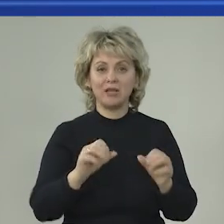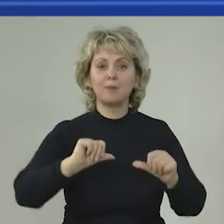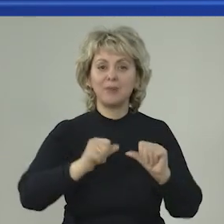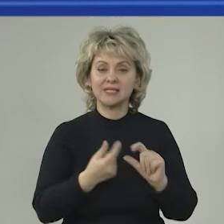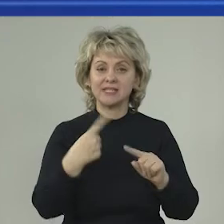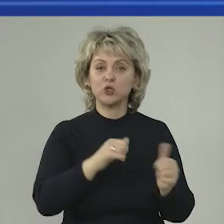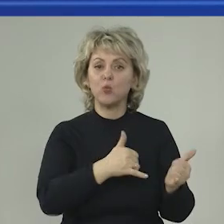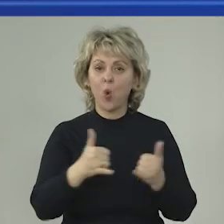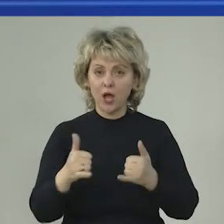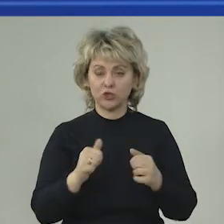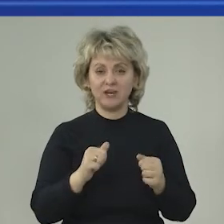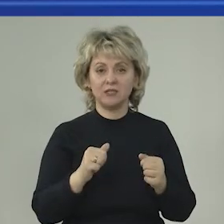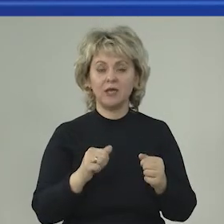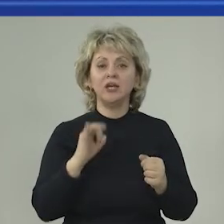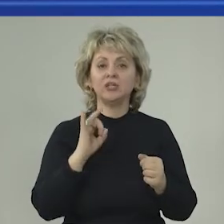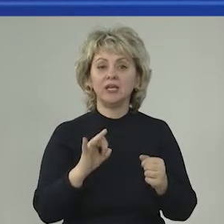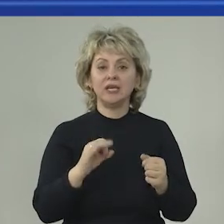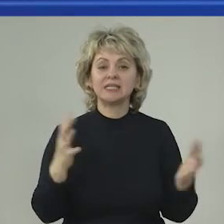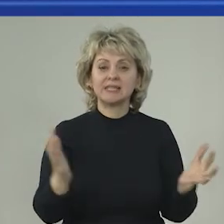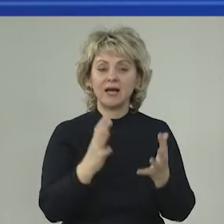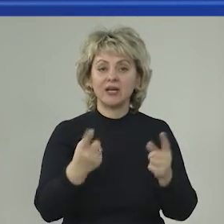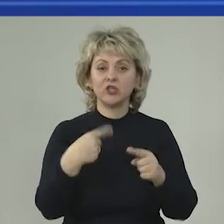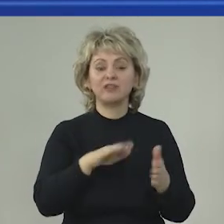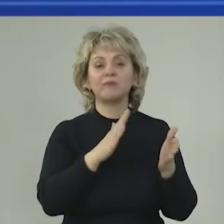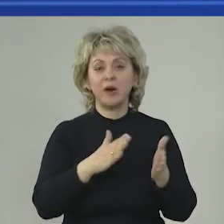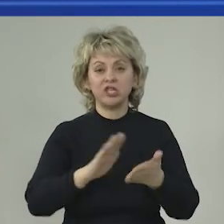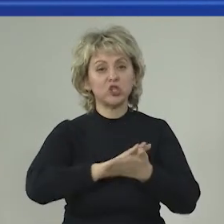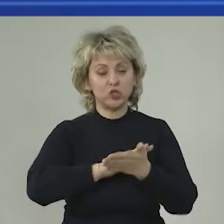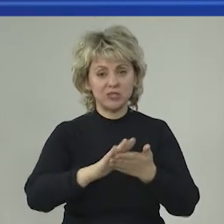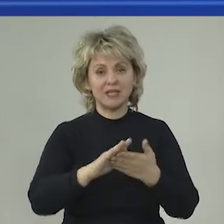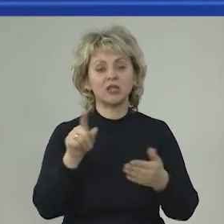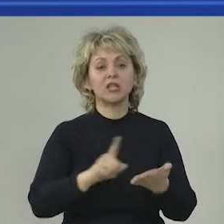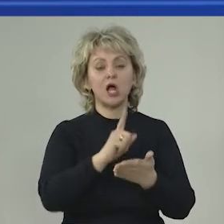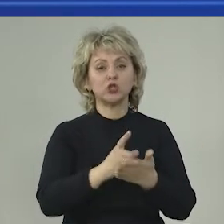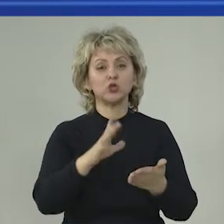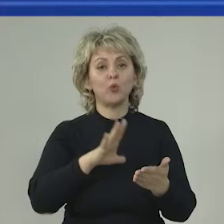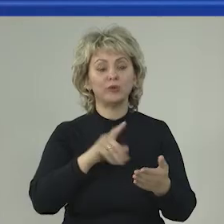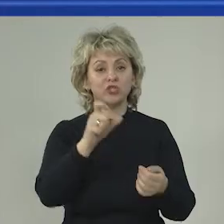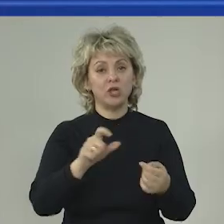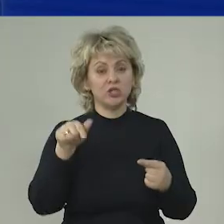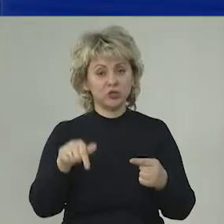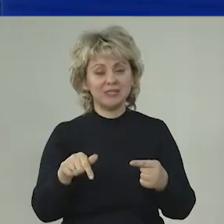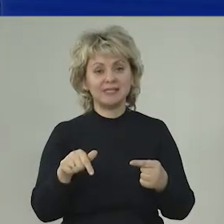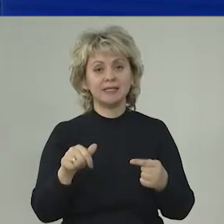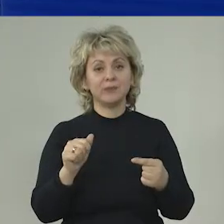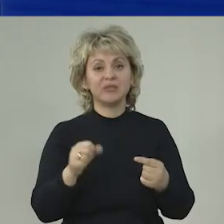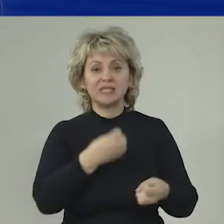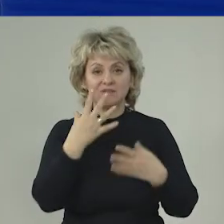постоянно за этим ухаживать. И сохранить это в порядке, в чистоте. Там должны быть высажены цветы.